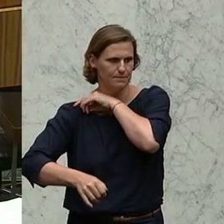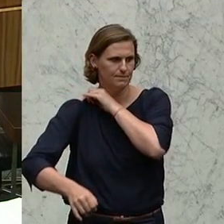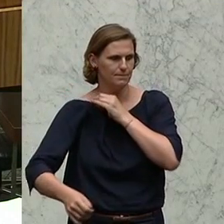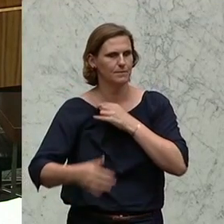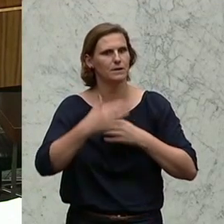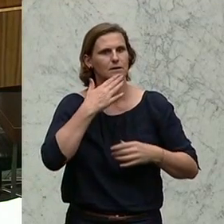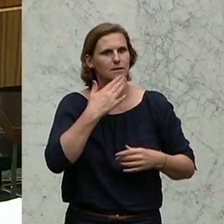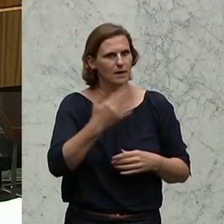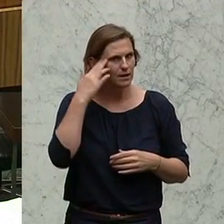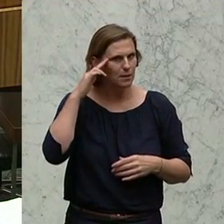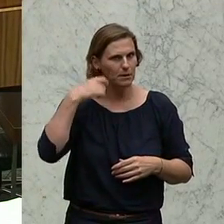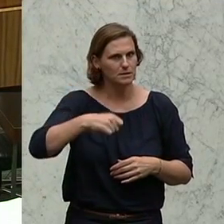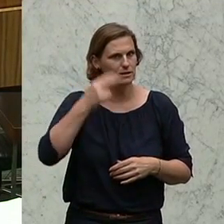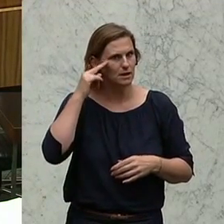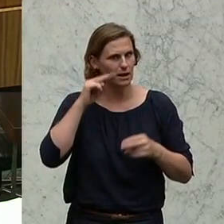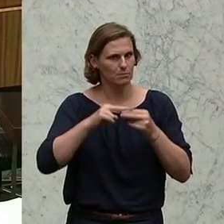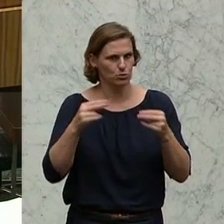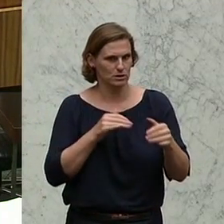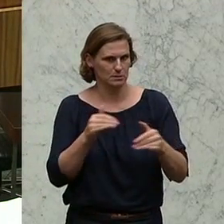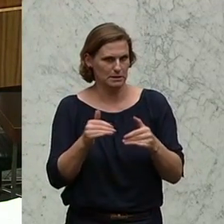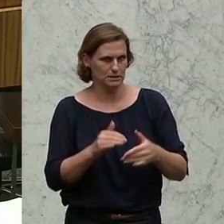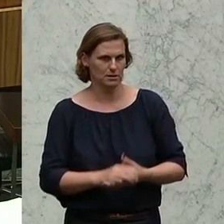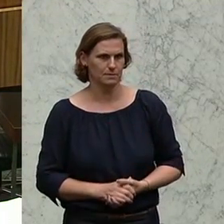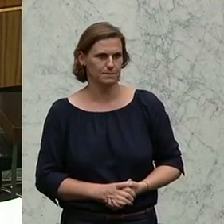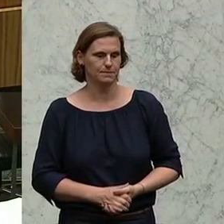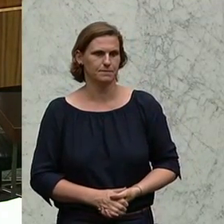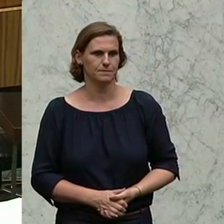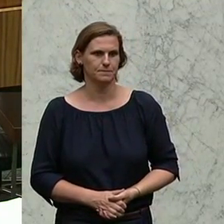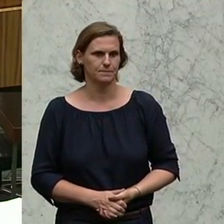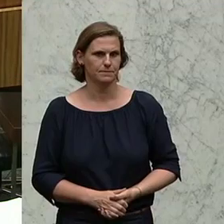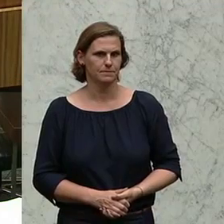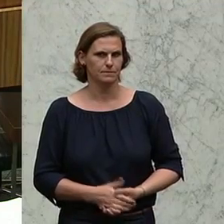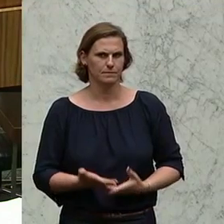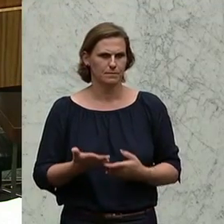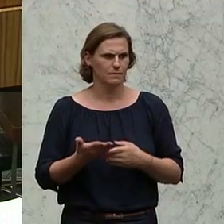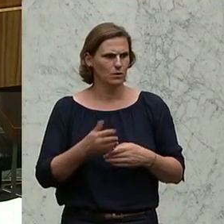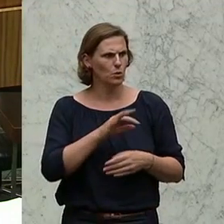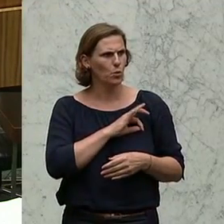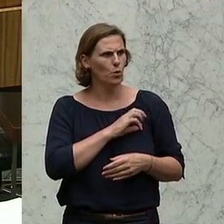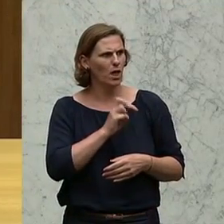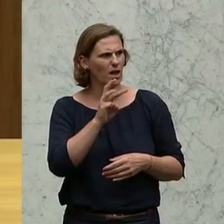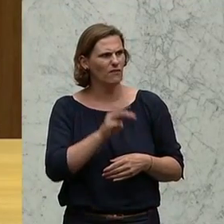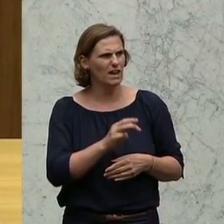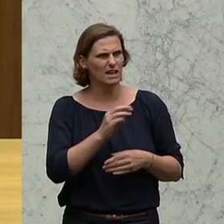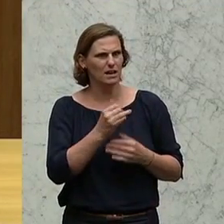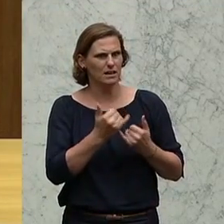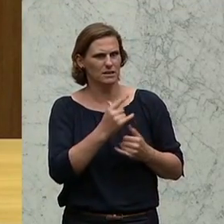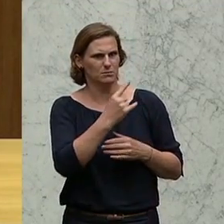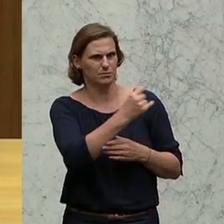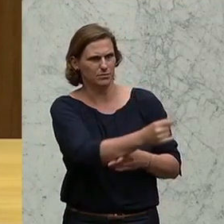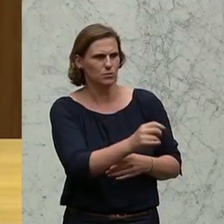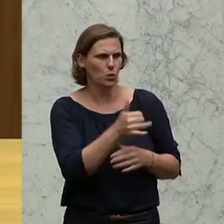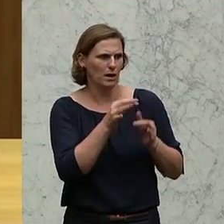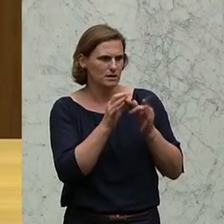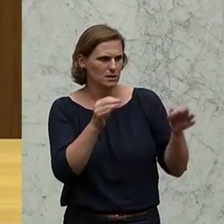Danke Herr Präsident, Herr Bundesminister, werte Kolleginnen und Kollegen, zum Kollegen Weniger, der jetzt rausgegangen ist, hätte ich nur noch einen Satz gesagt, wissen Sie,